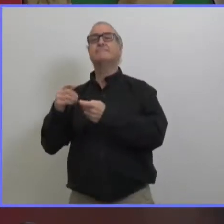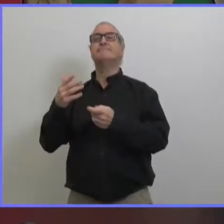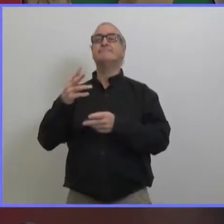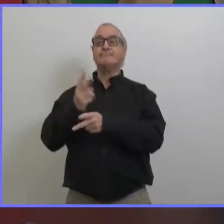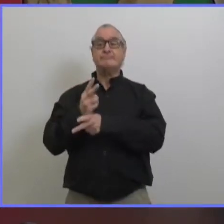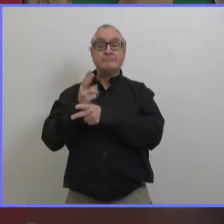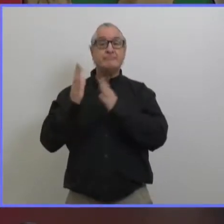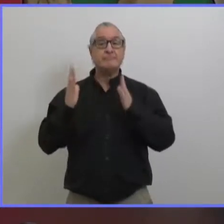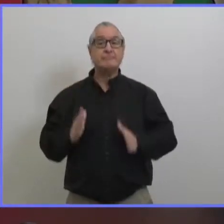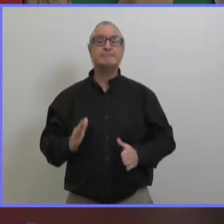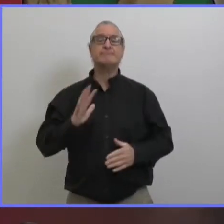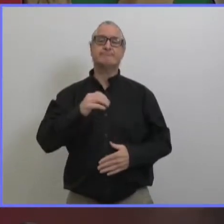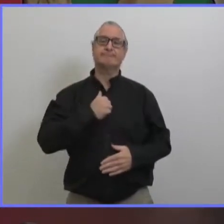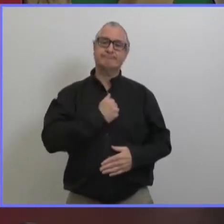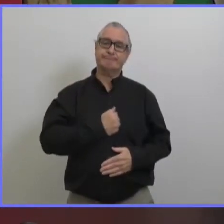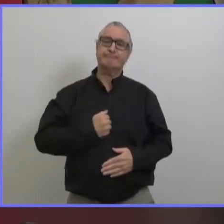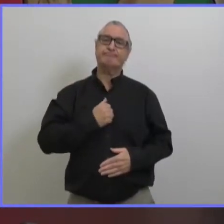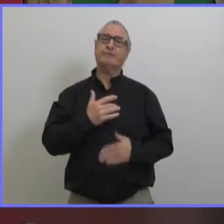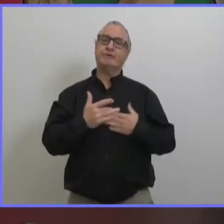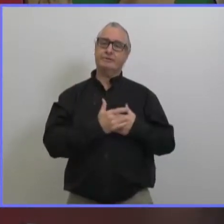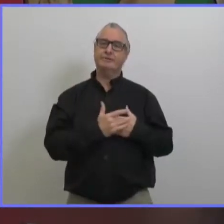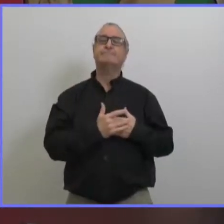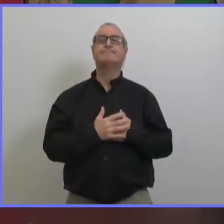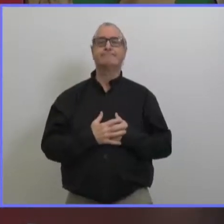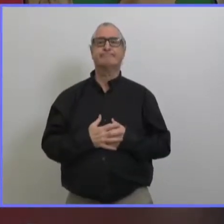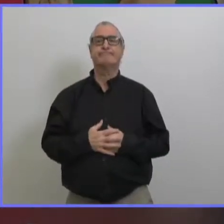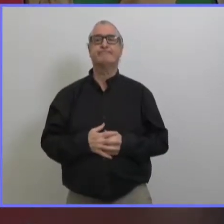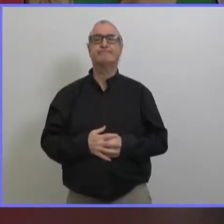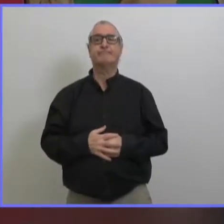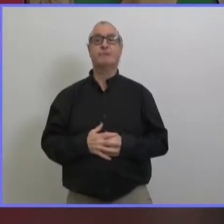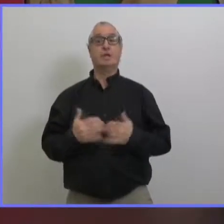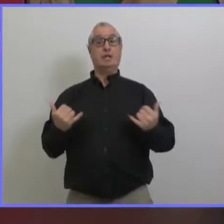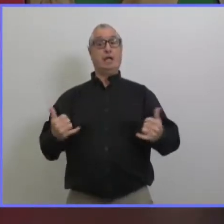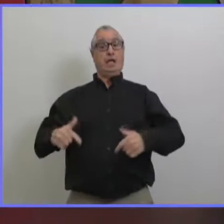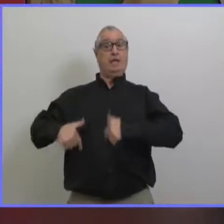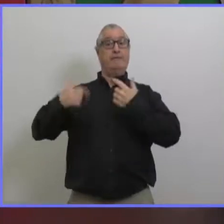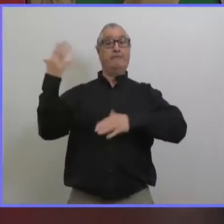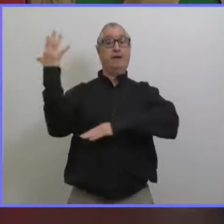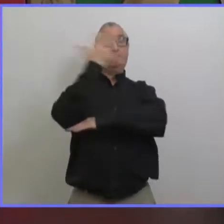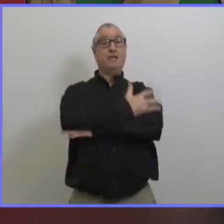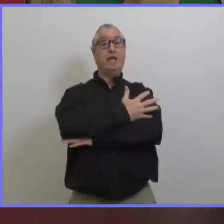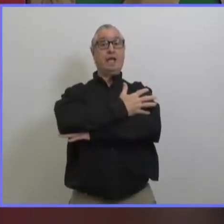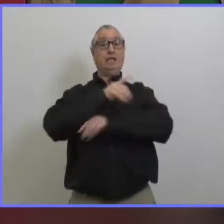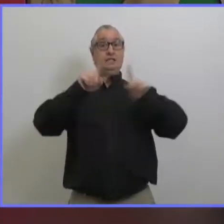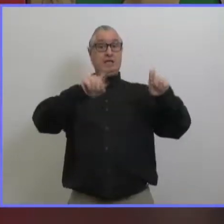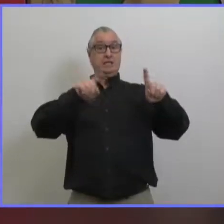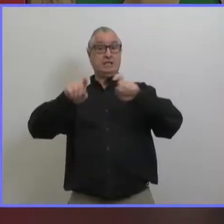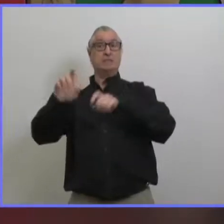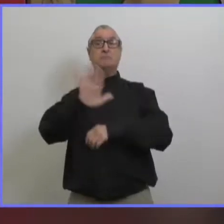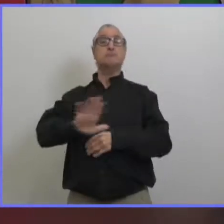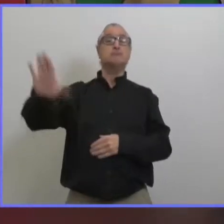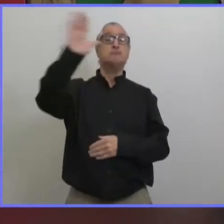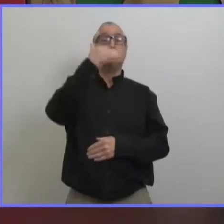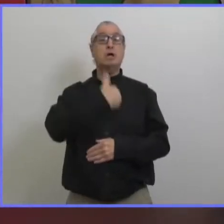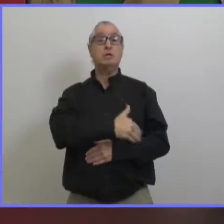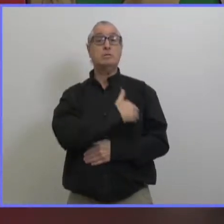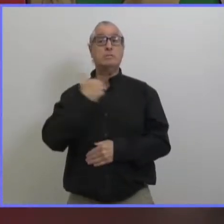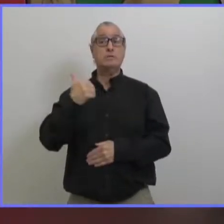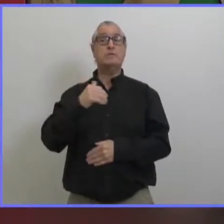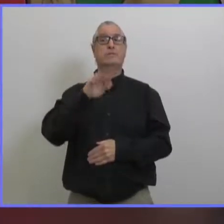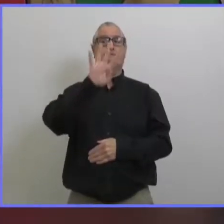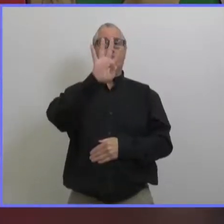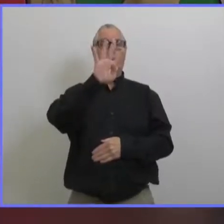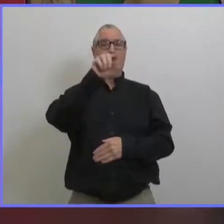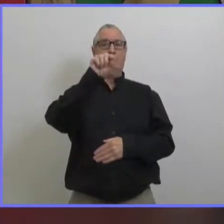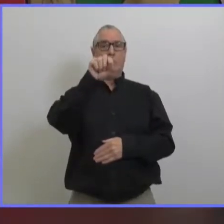amis et aux soignants de ces défunts le taux actuel de positivité aux tests de dépistage sur cinq jours et de 89 % au